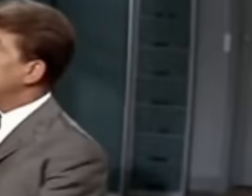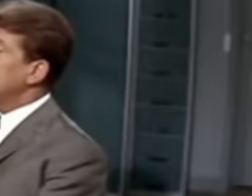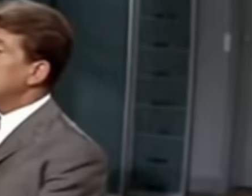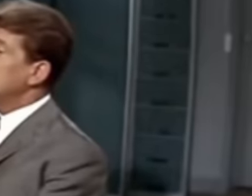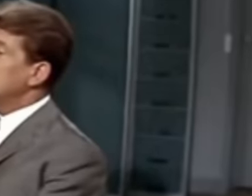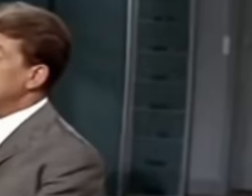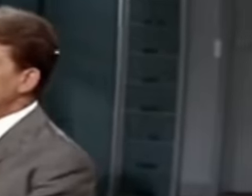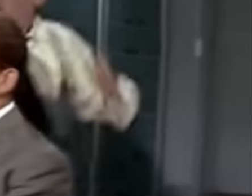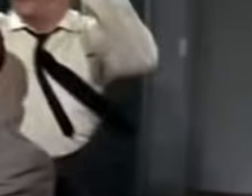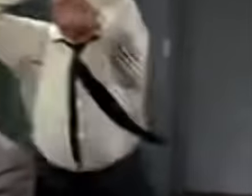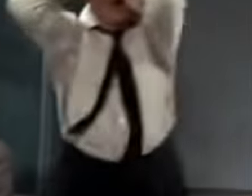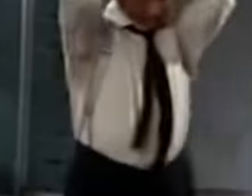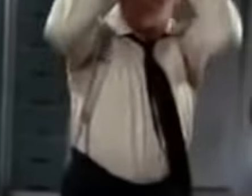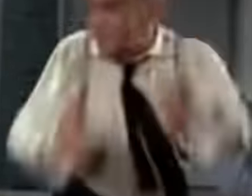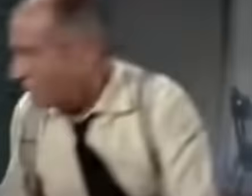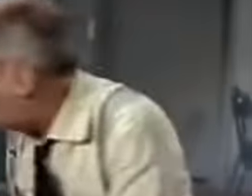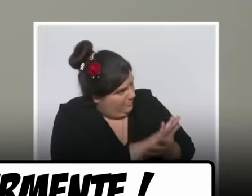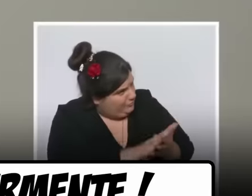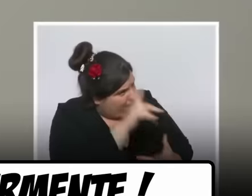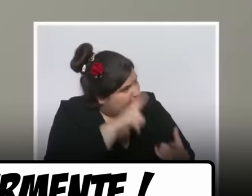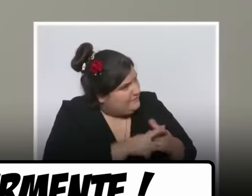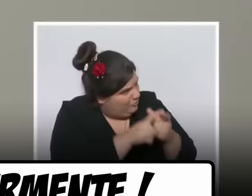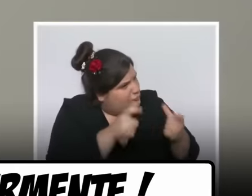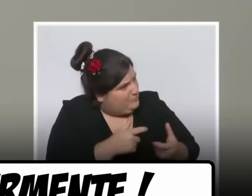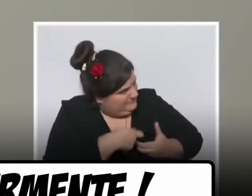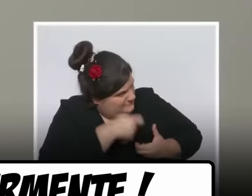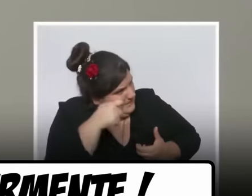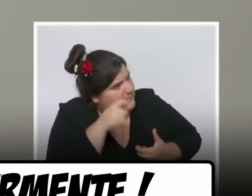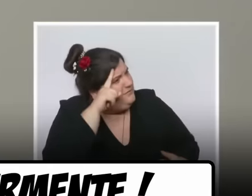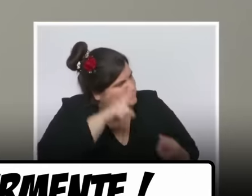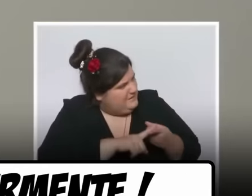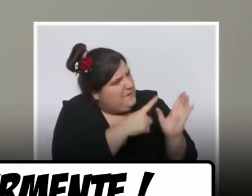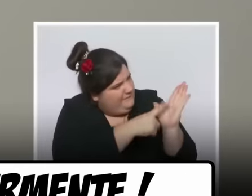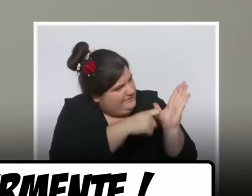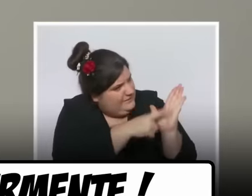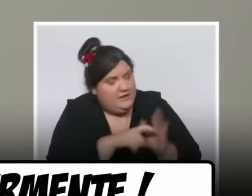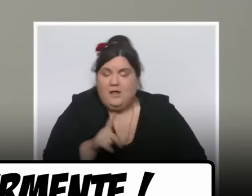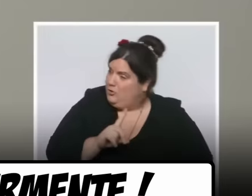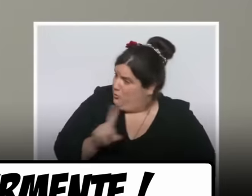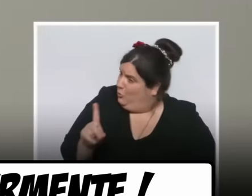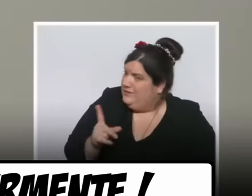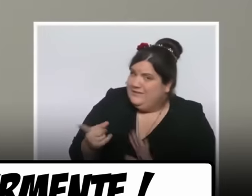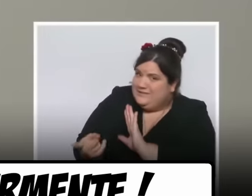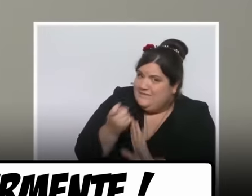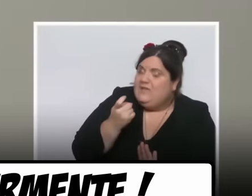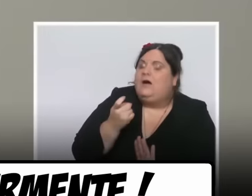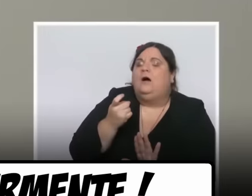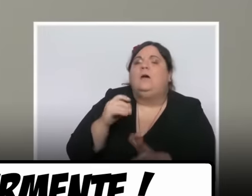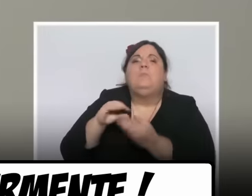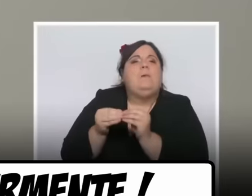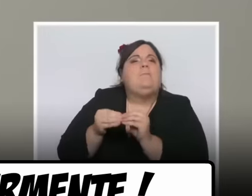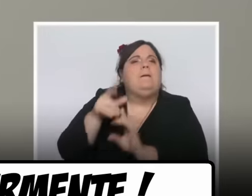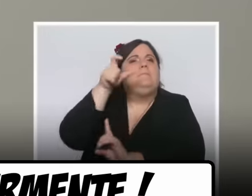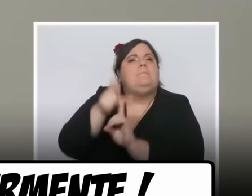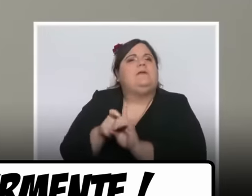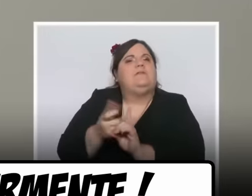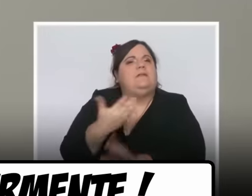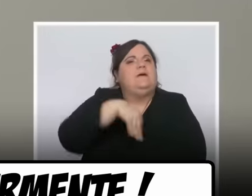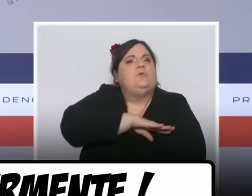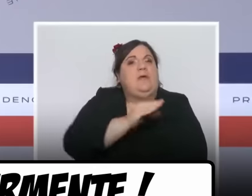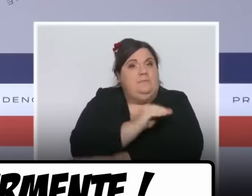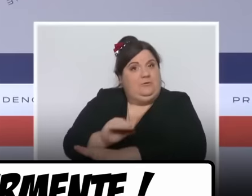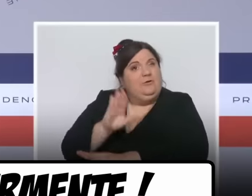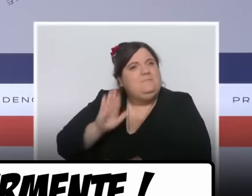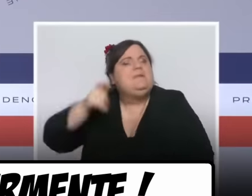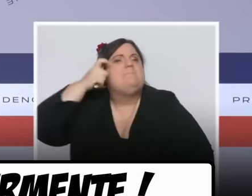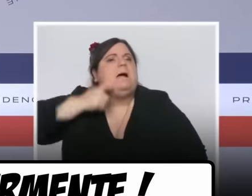Tu mens, tu mens ! Il me ment, tu mens ! C'était pour un problème lié à l'affaire Benalla. Ça n'avait rien à voir avec un problème fiscal. votre question...